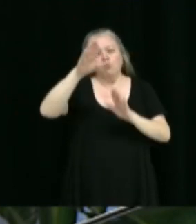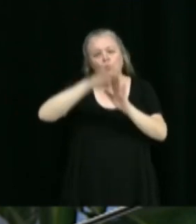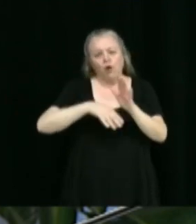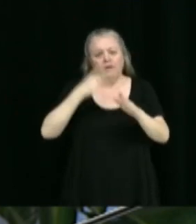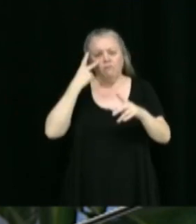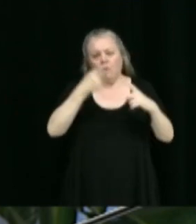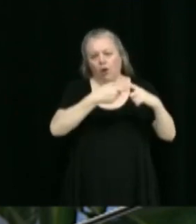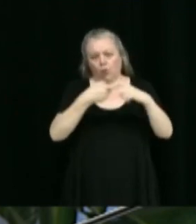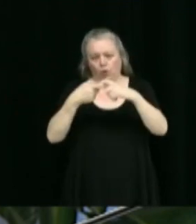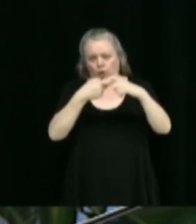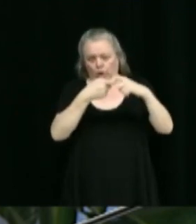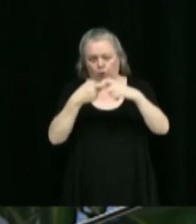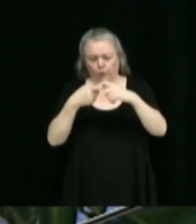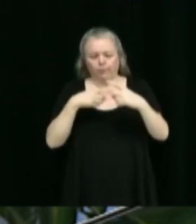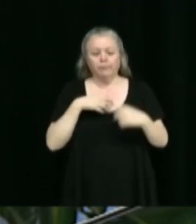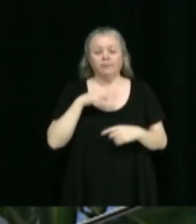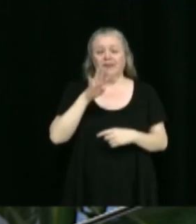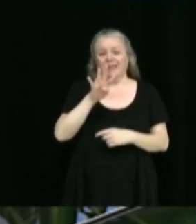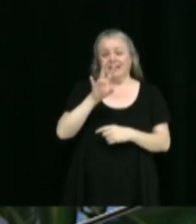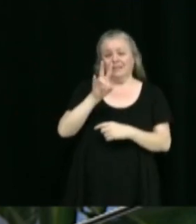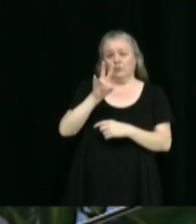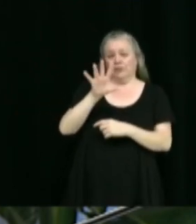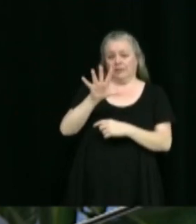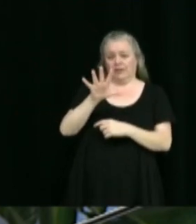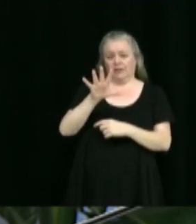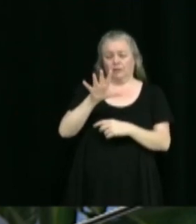475 rue Notre-Dame-Est,